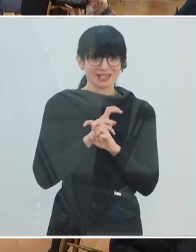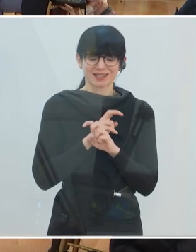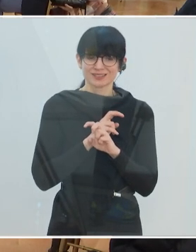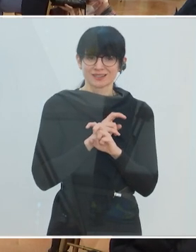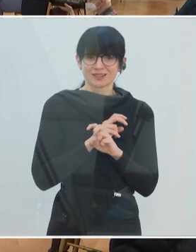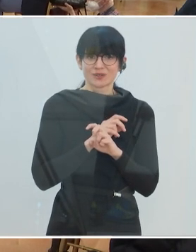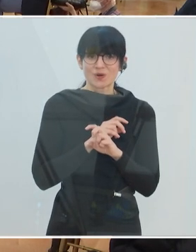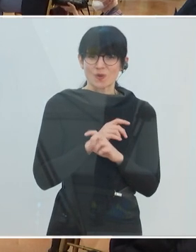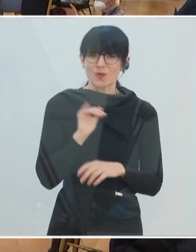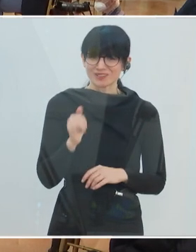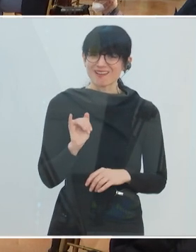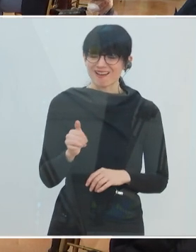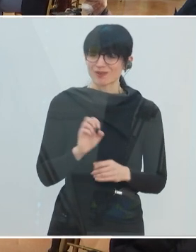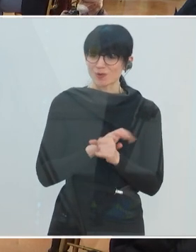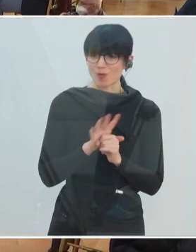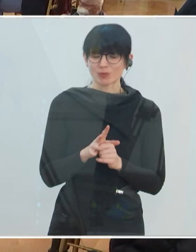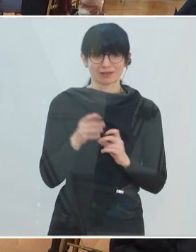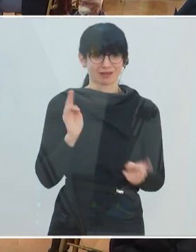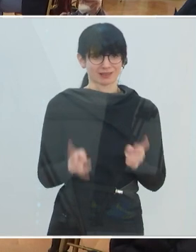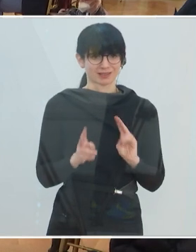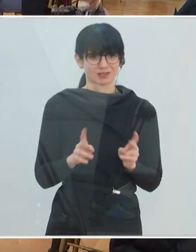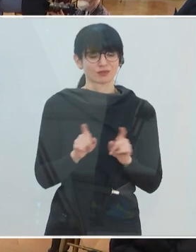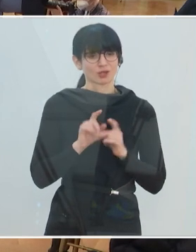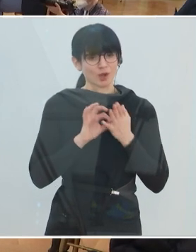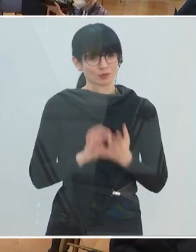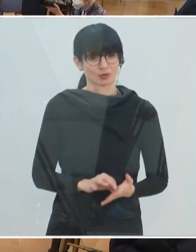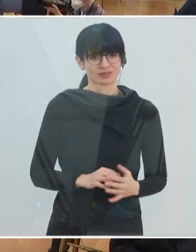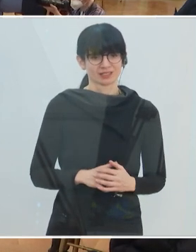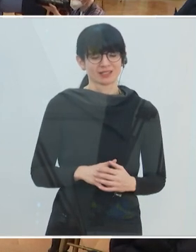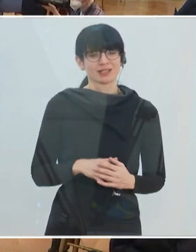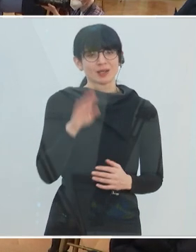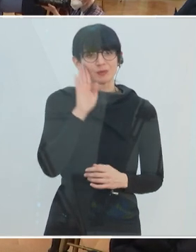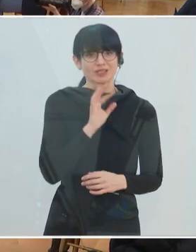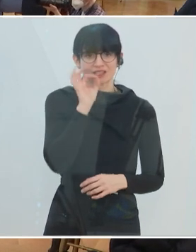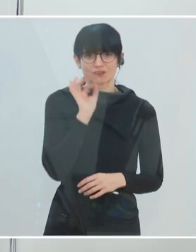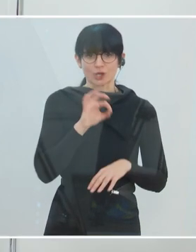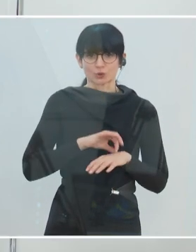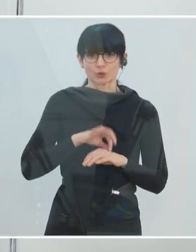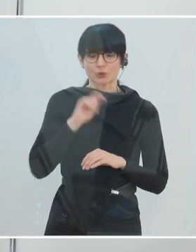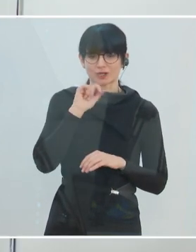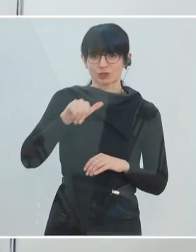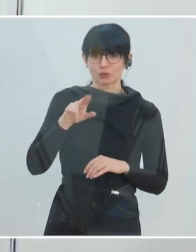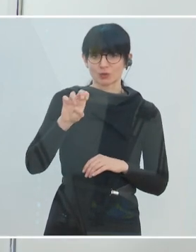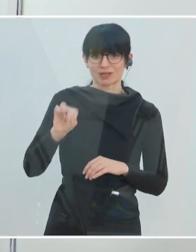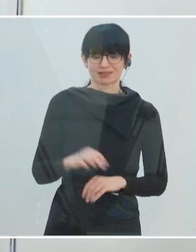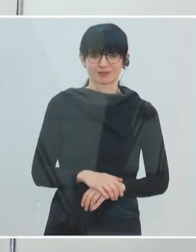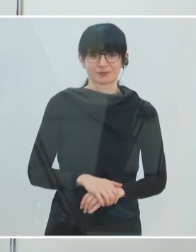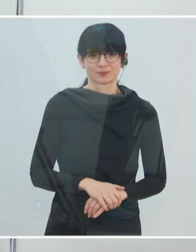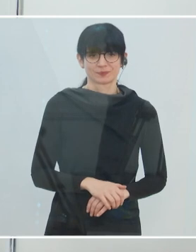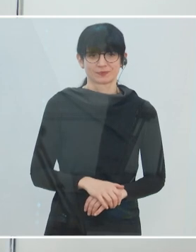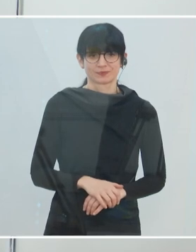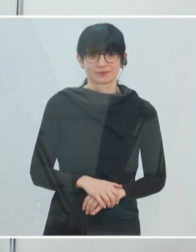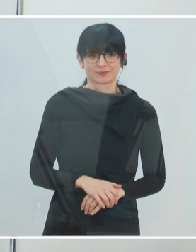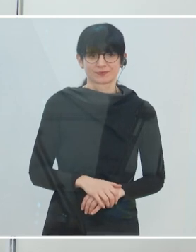dass wir ja von einer ganz großen Katastrophe reden und somit auch Betroffene sind. Bitte, Barbara Juhn. Danke. Ich möchte gerne ein Worte aus